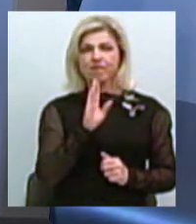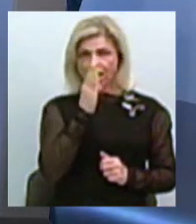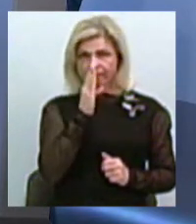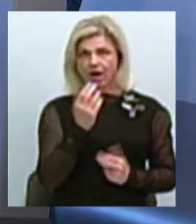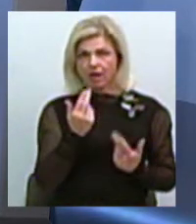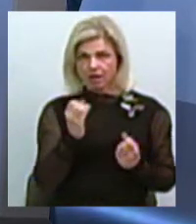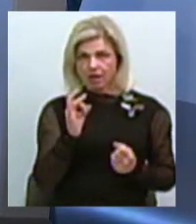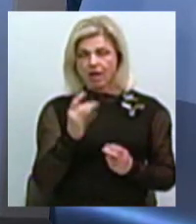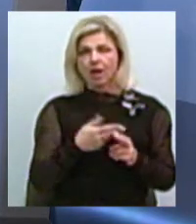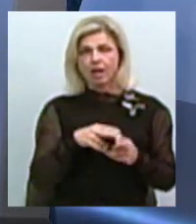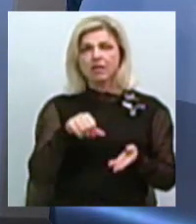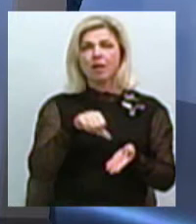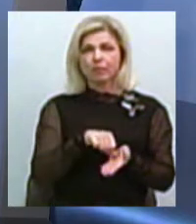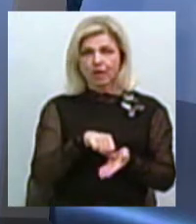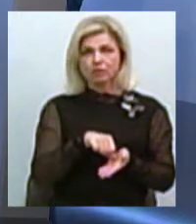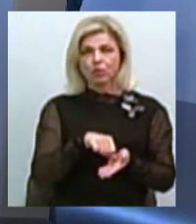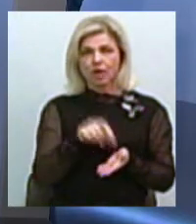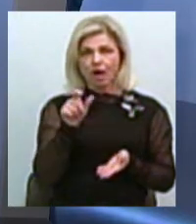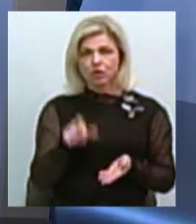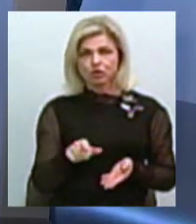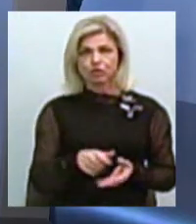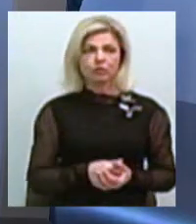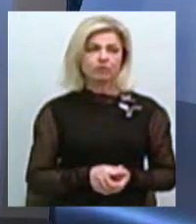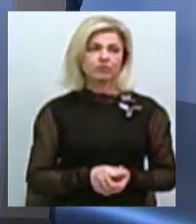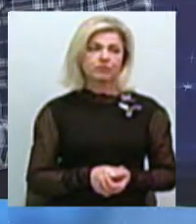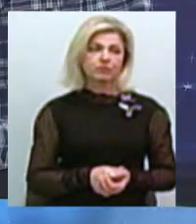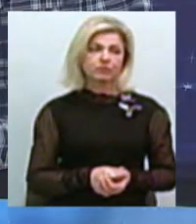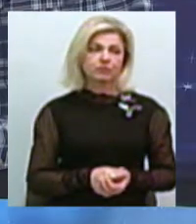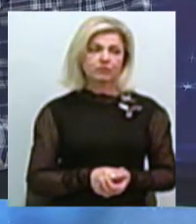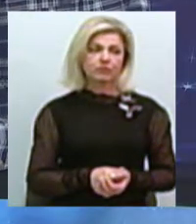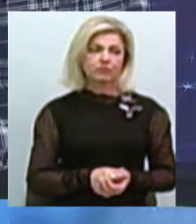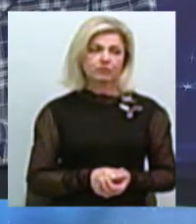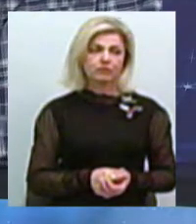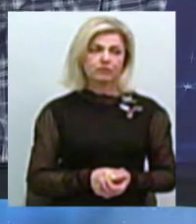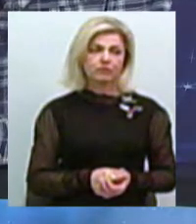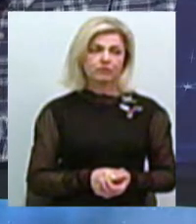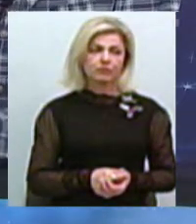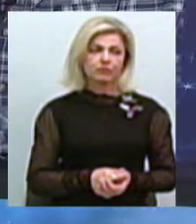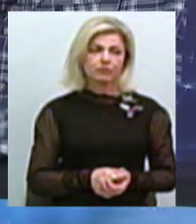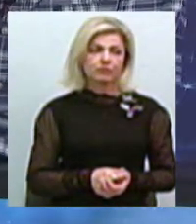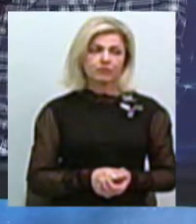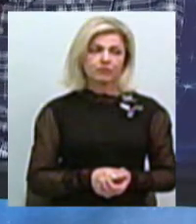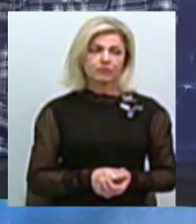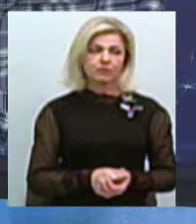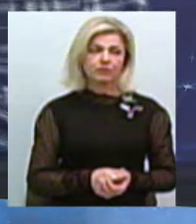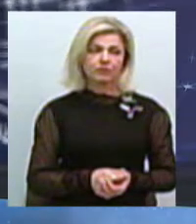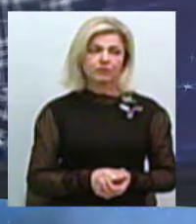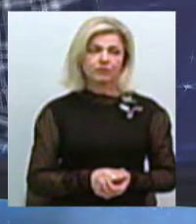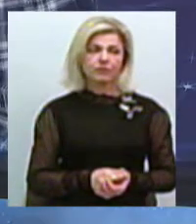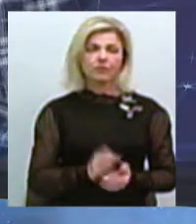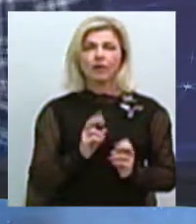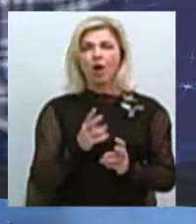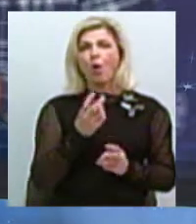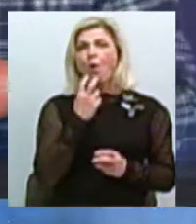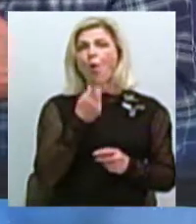кажемо, це персонаж коміксів.